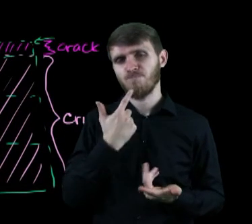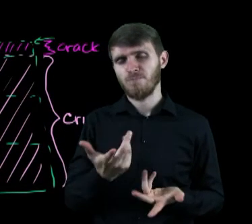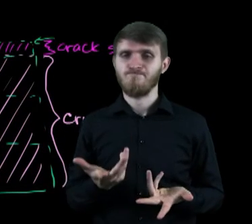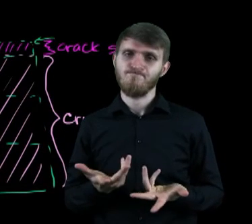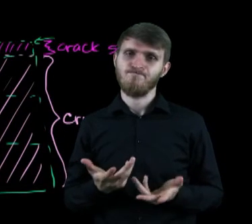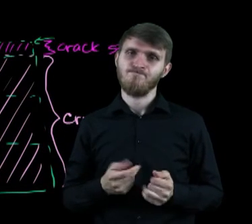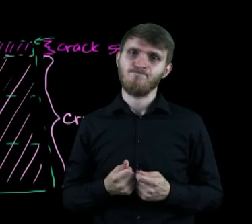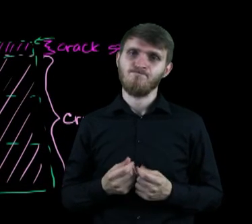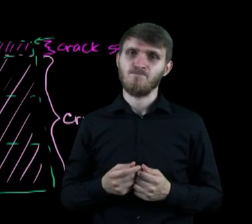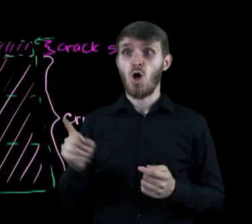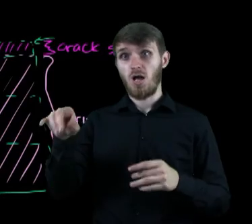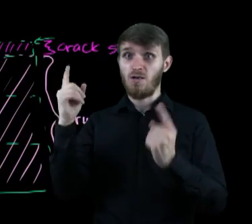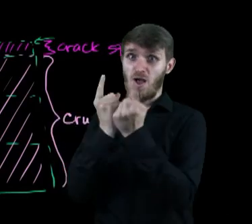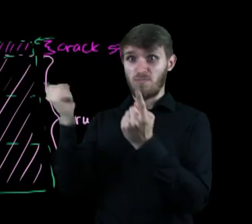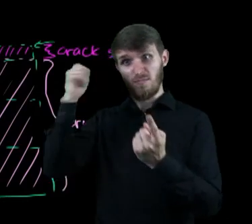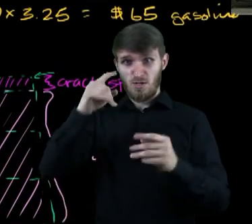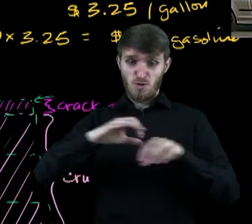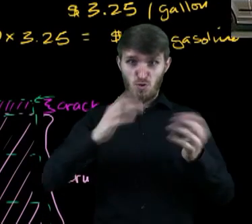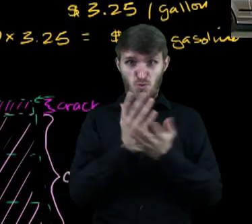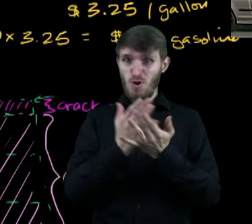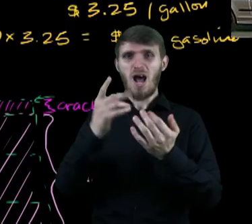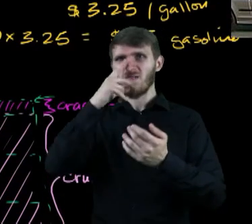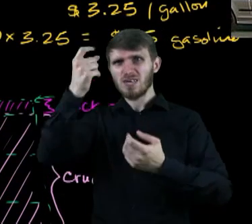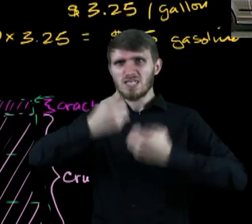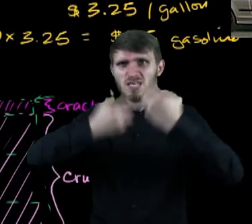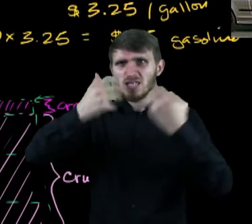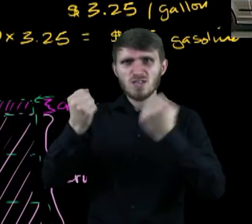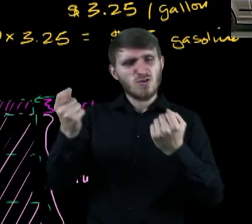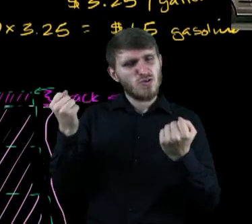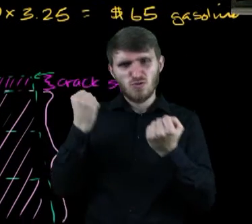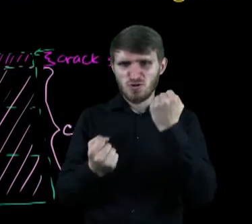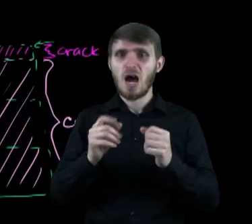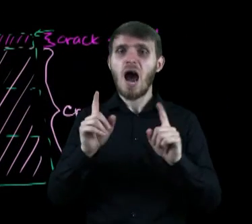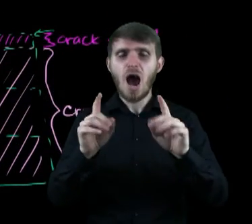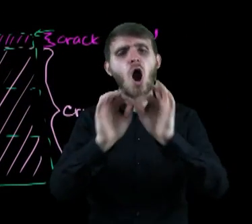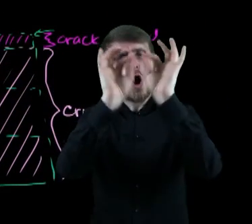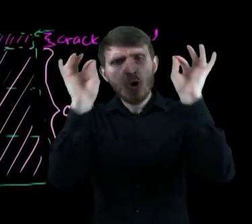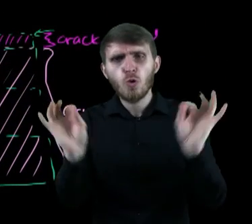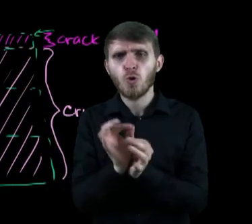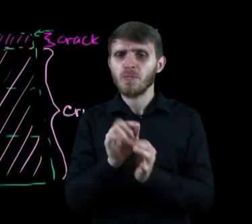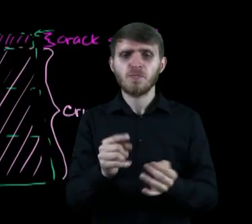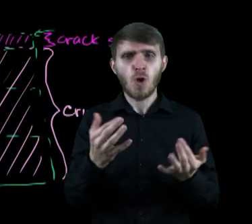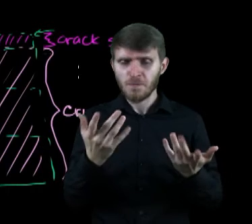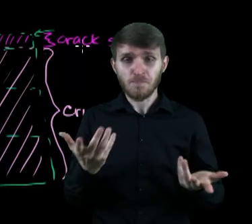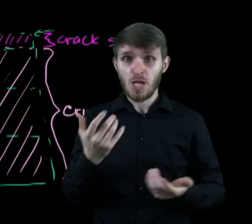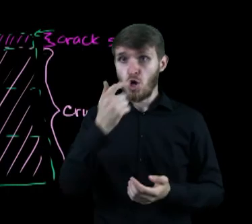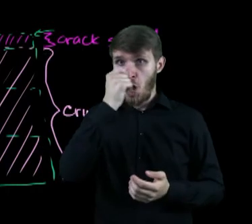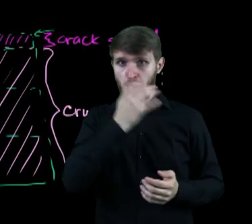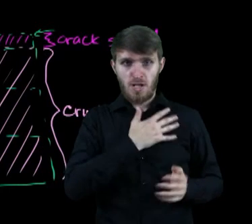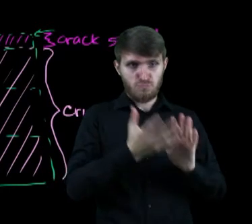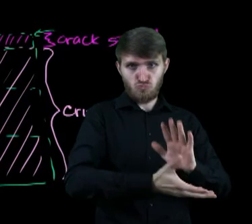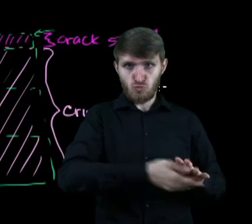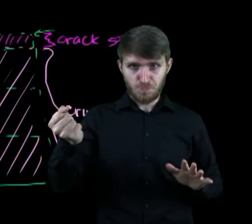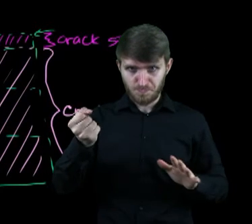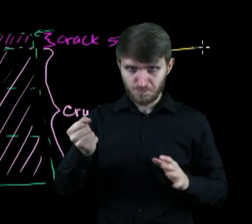składniki. Jest to dość prosty, właściwie niezbyt prosty, bo rafineria nie wygląda na prostą. Ale w teorii to dość